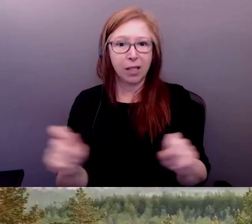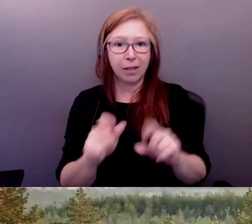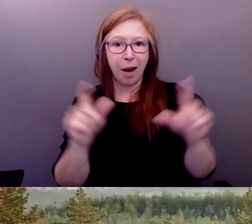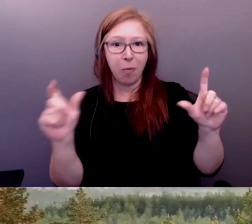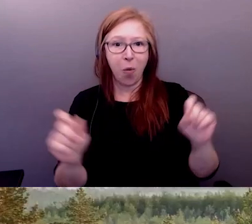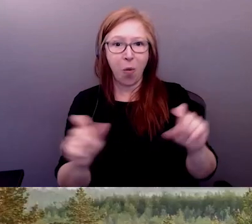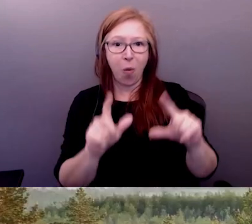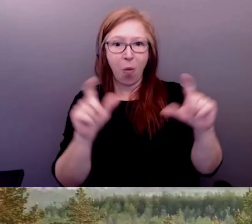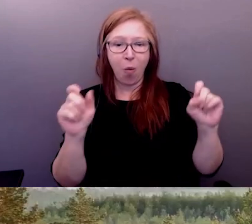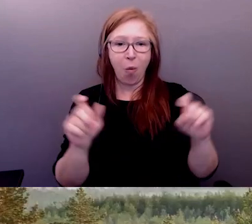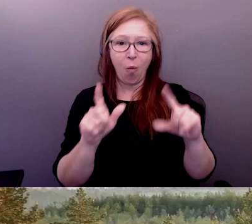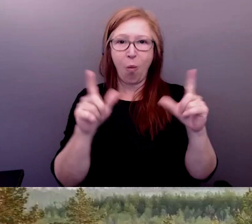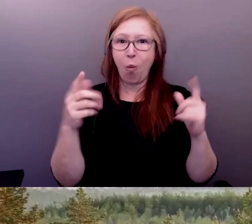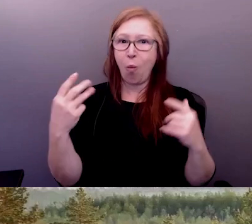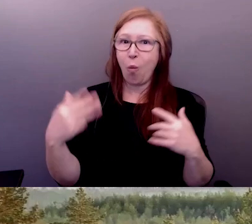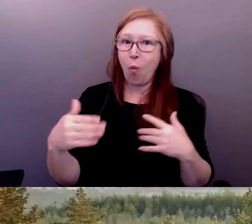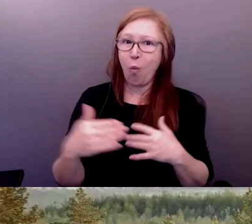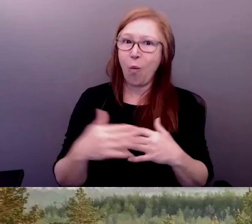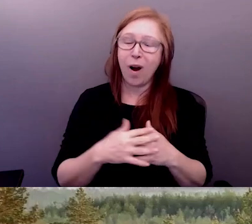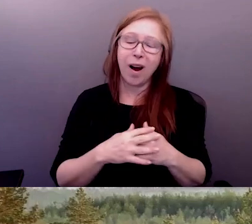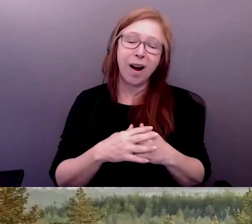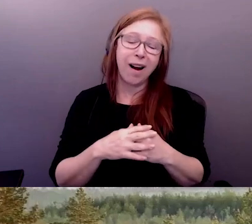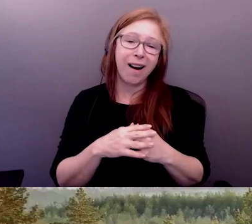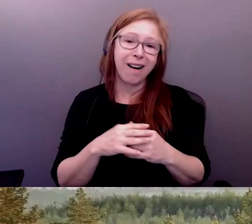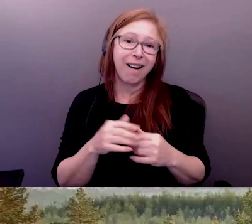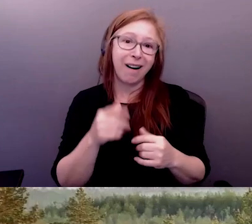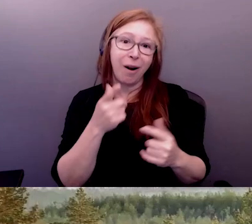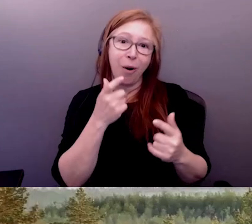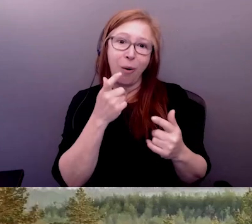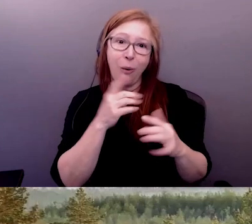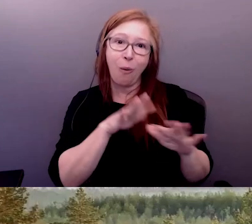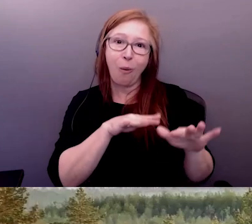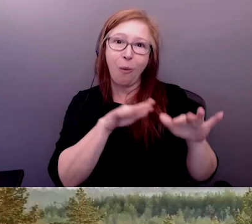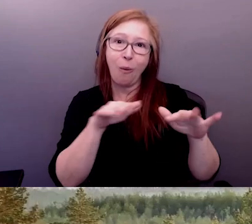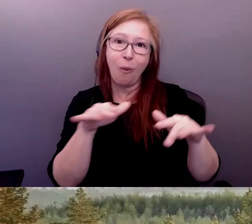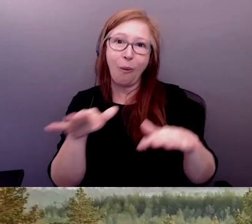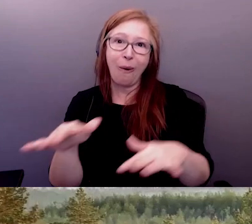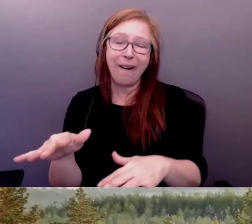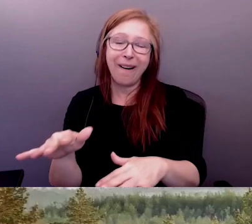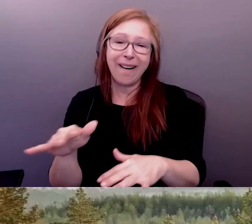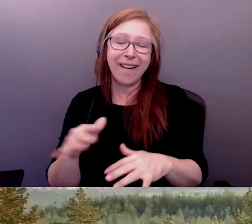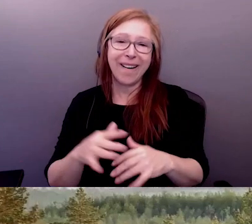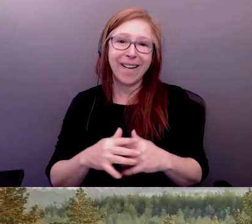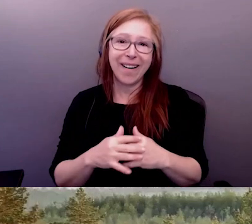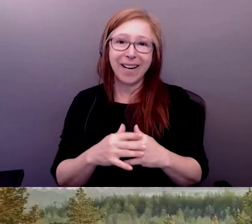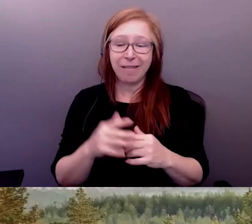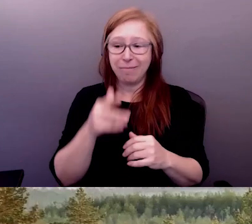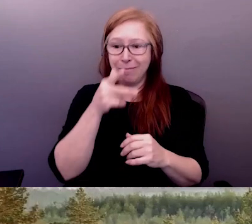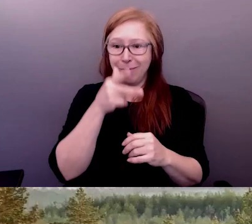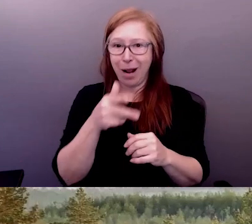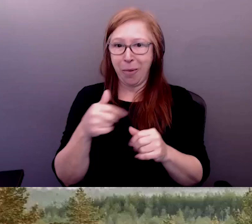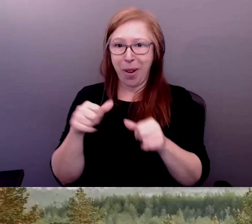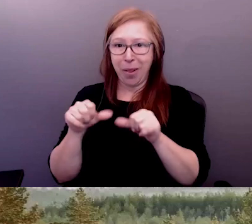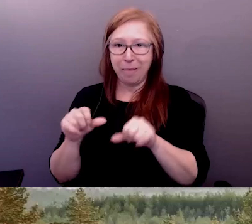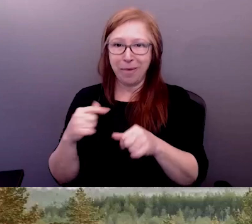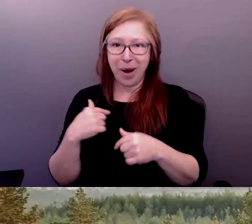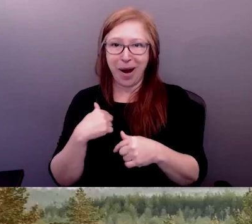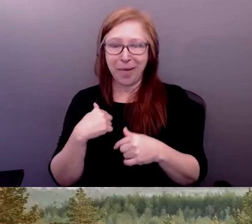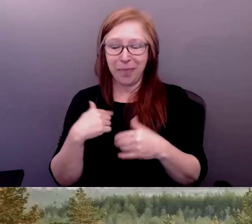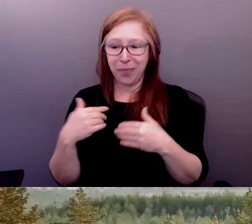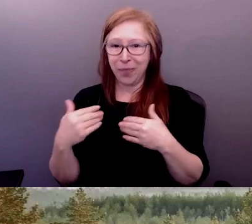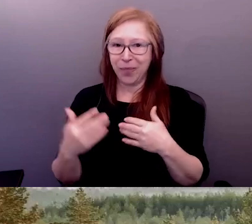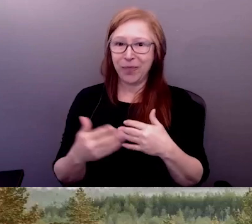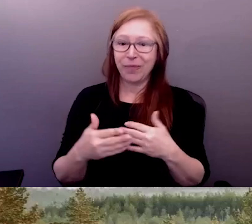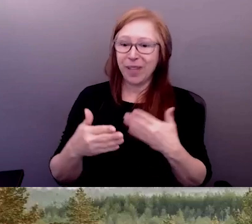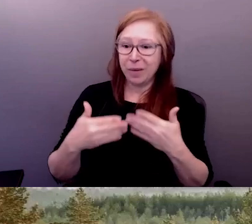Donc, comme HEDD a fait son